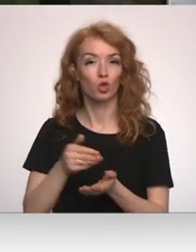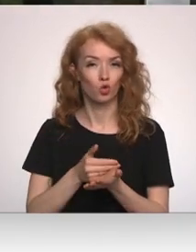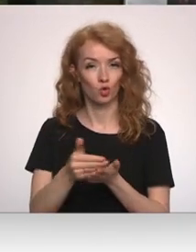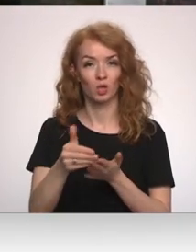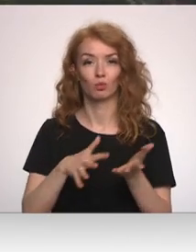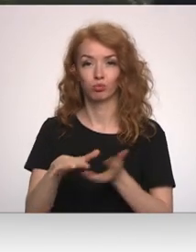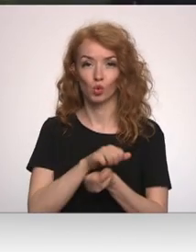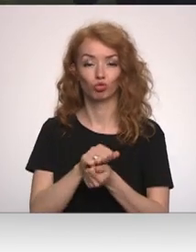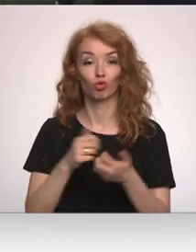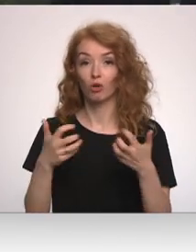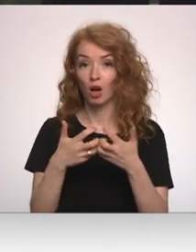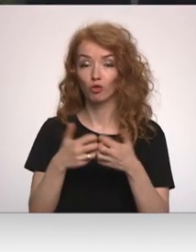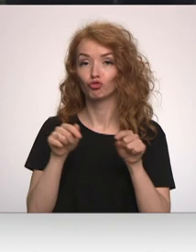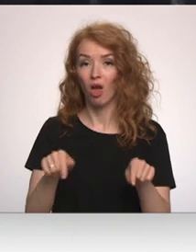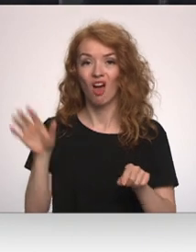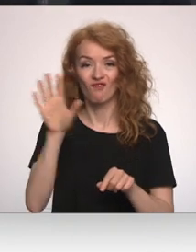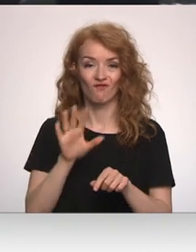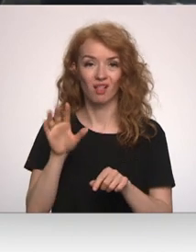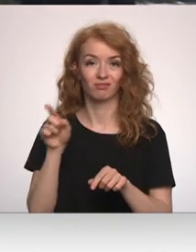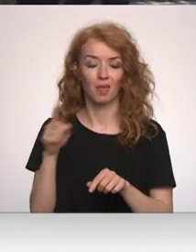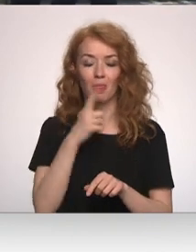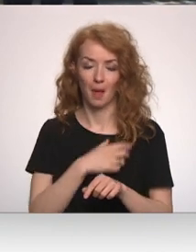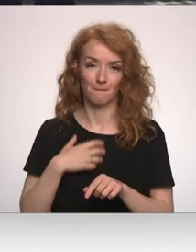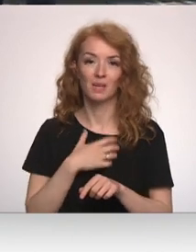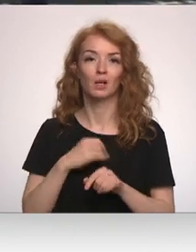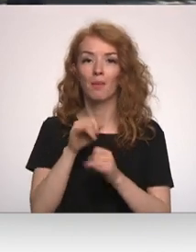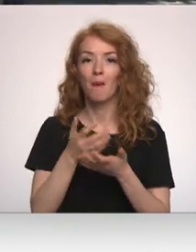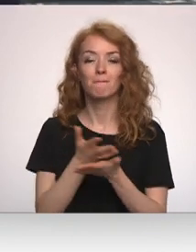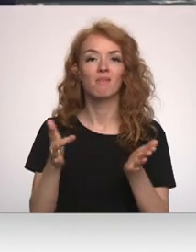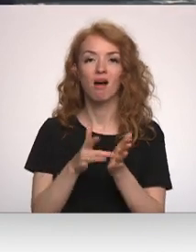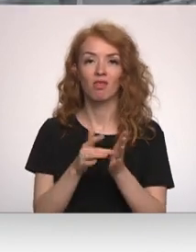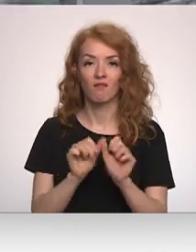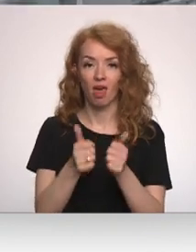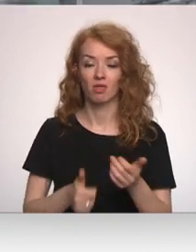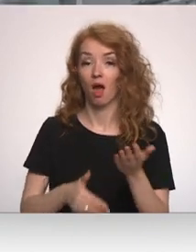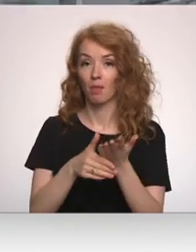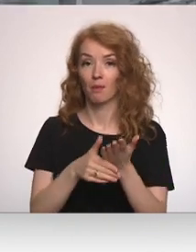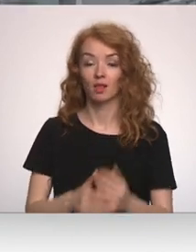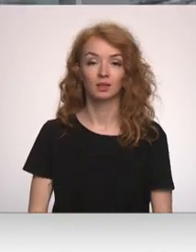postošu kara darbība, šai valstai joprojām nepieciešams jeb kāda veida atbalsts.